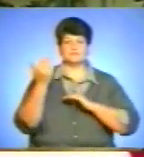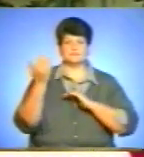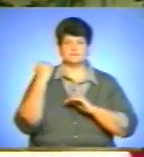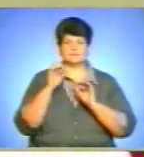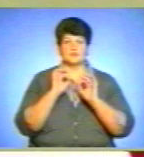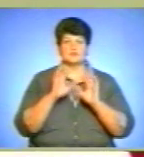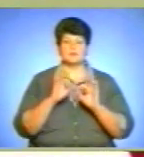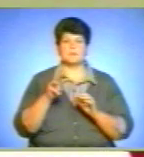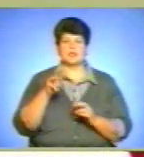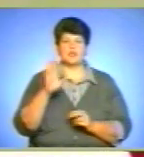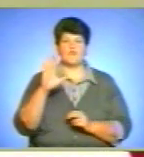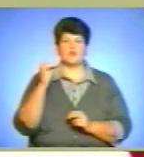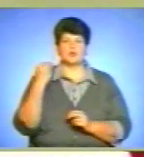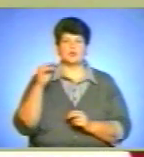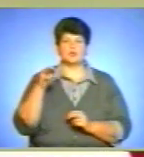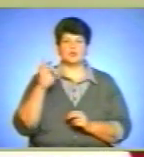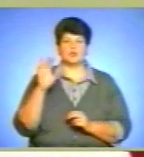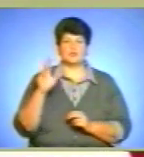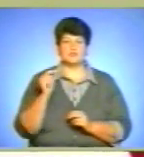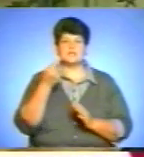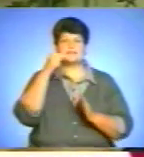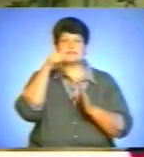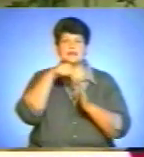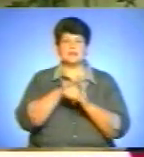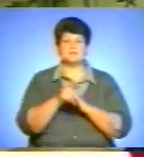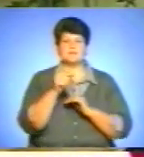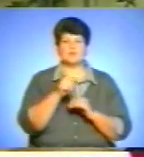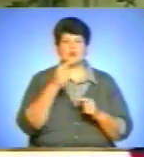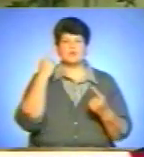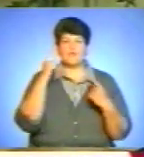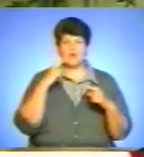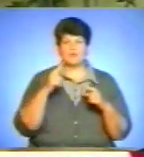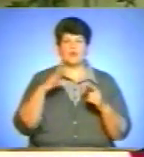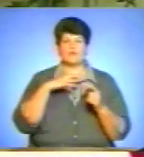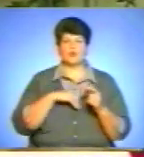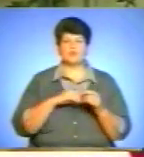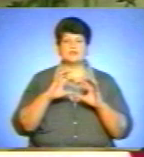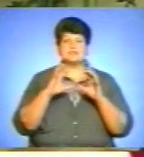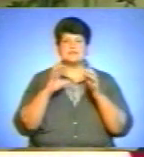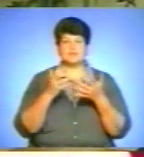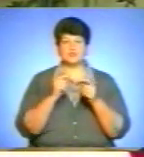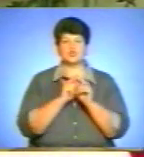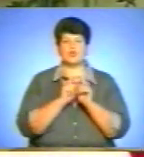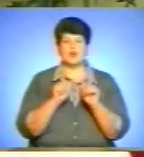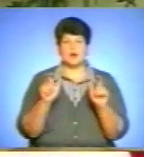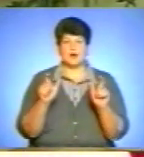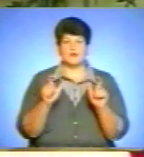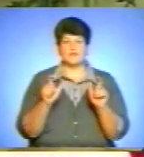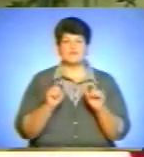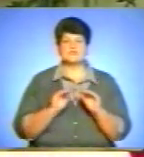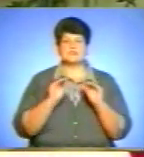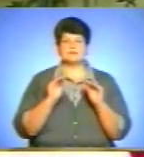вчителів Марія Войтович. Заглиблення в його творчість, в його духовний світ школяра, встановлення